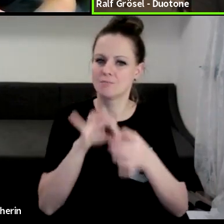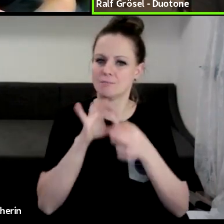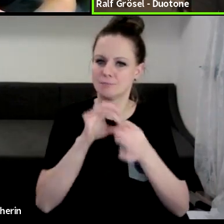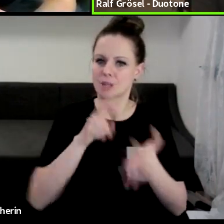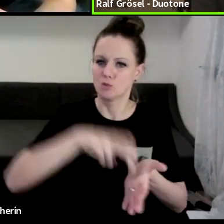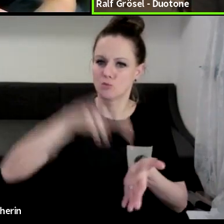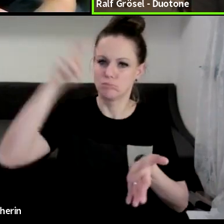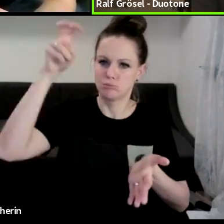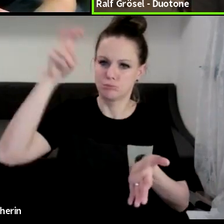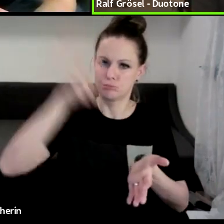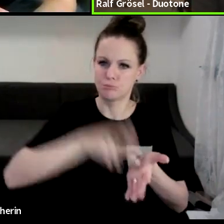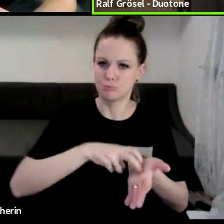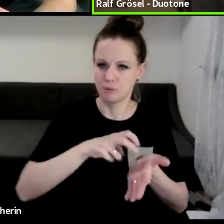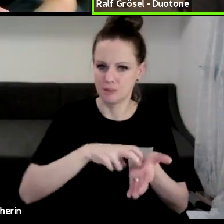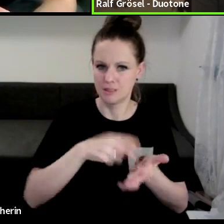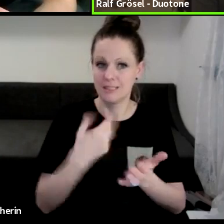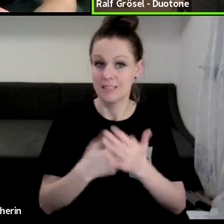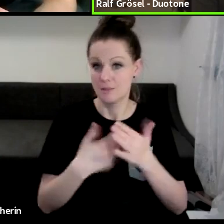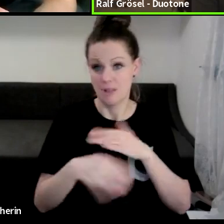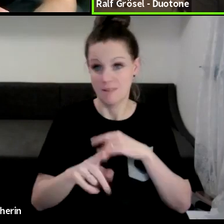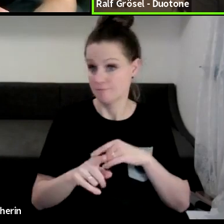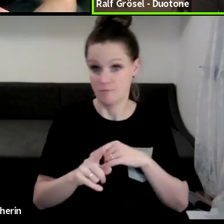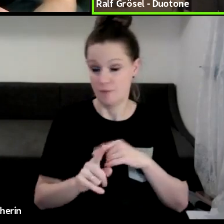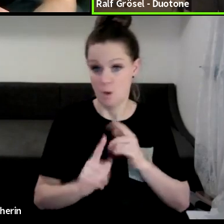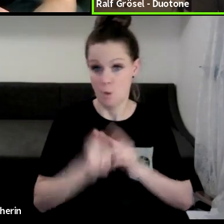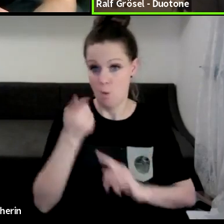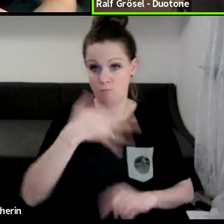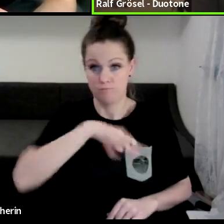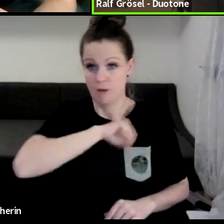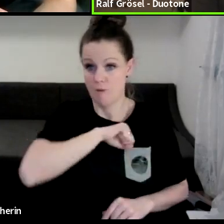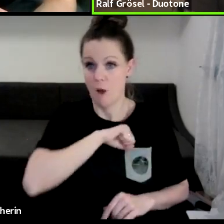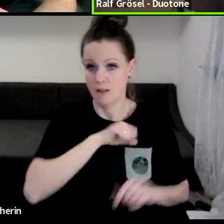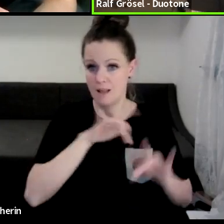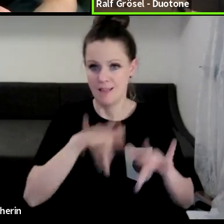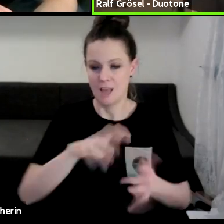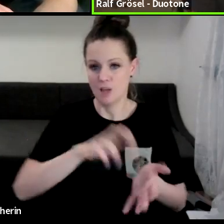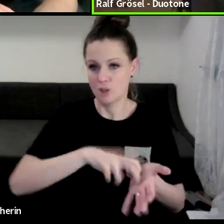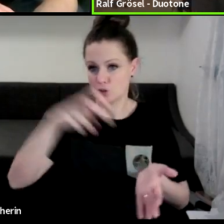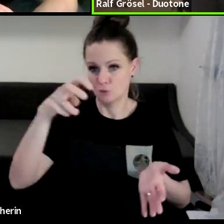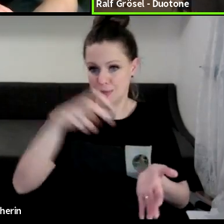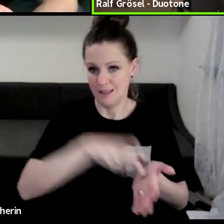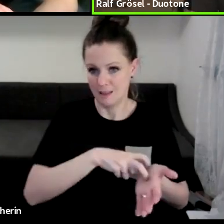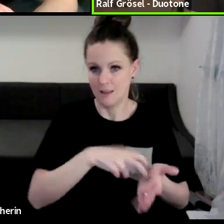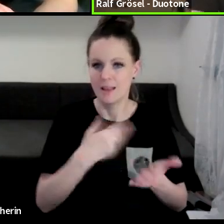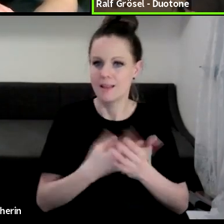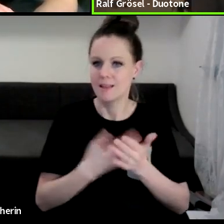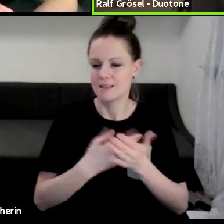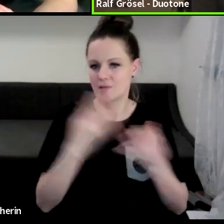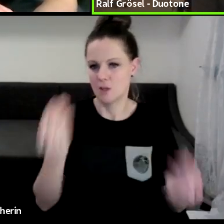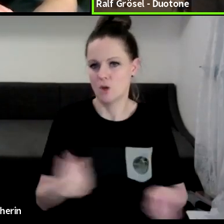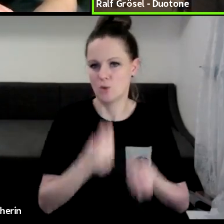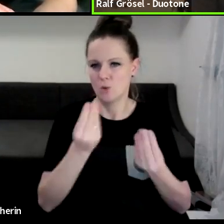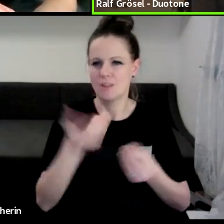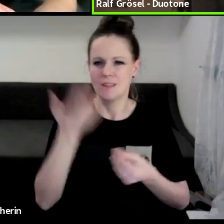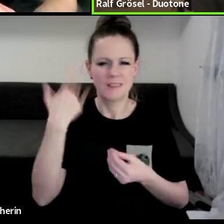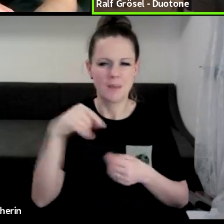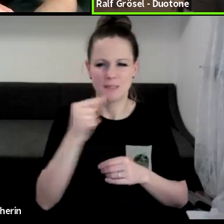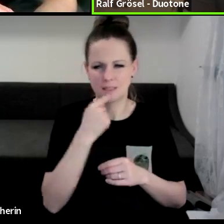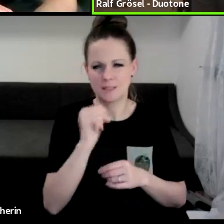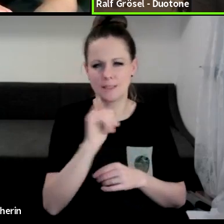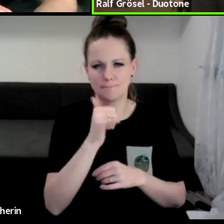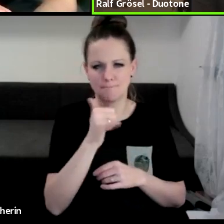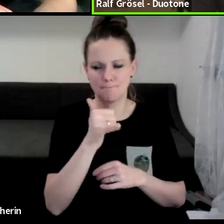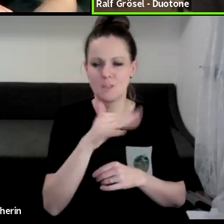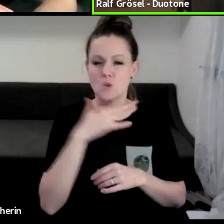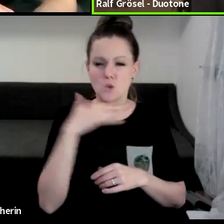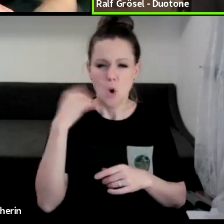Und der Tubekite hat also extrem große Vorteile in dem Bereich des Springens. Und das war eigentlich letztendlich auch der Grund, wieso ich damals dann gesagt habe, wir haben